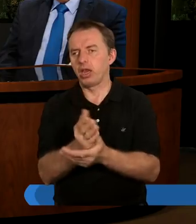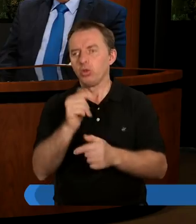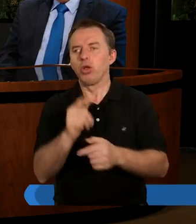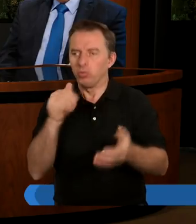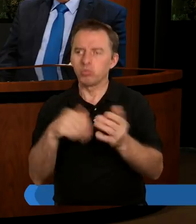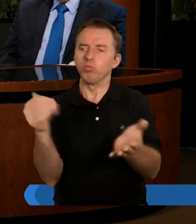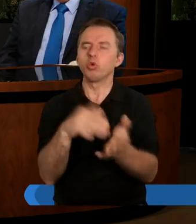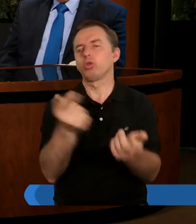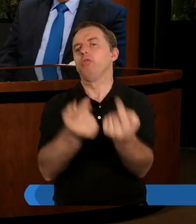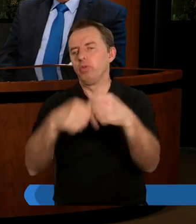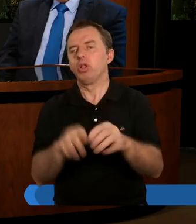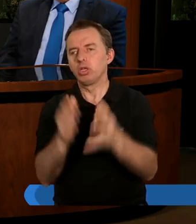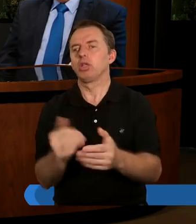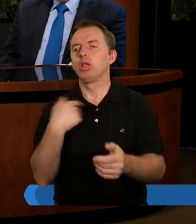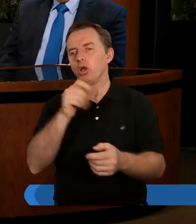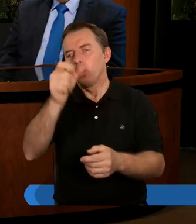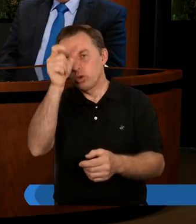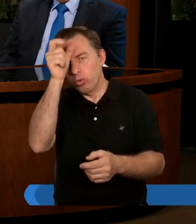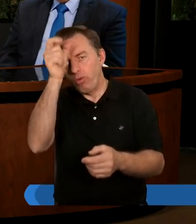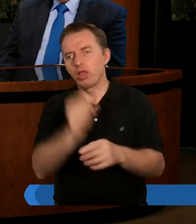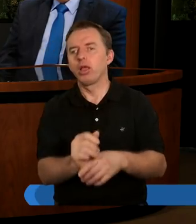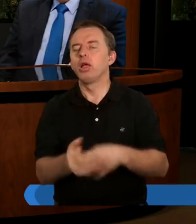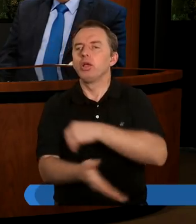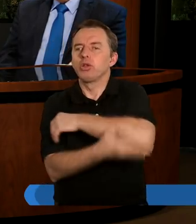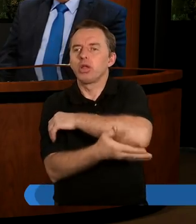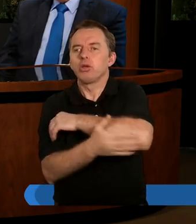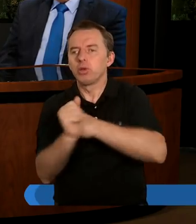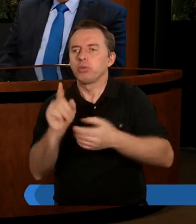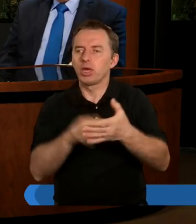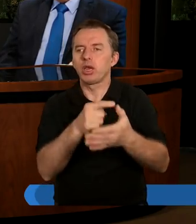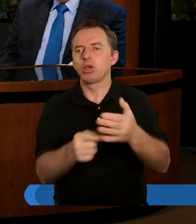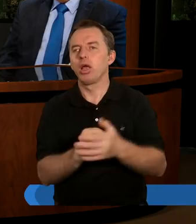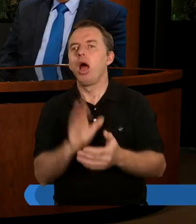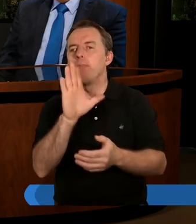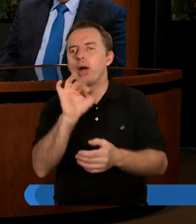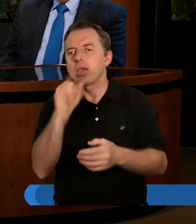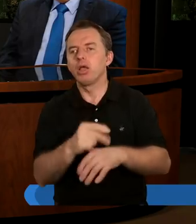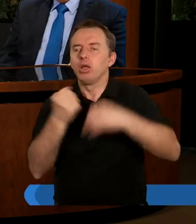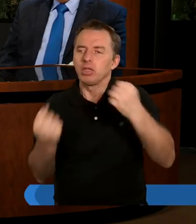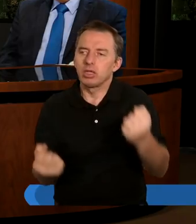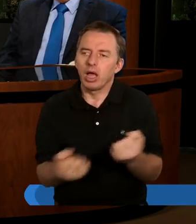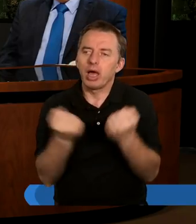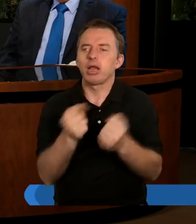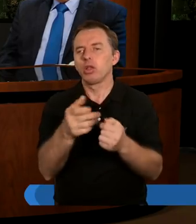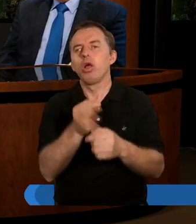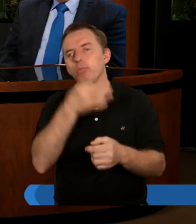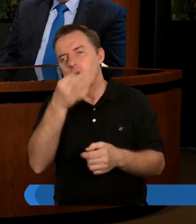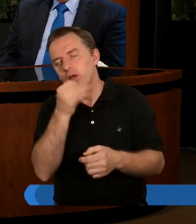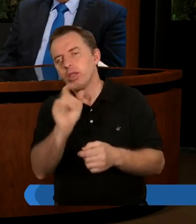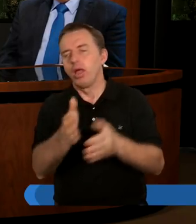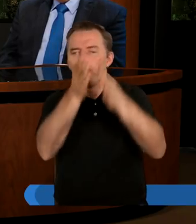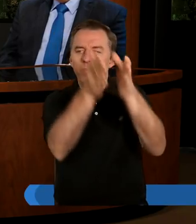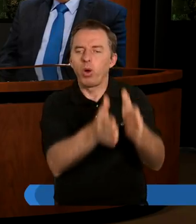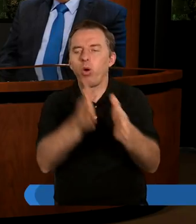-jedynkowy. Uciekł ten człowiek, no to w zasadzie jest przekreślony. I Barnaba starasz się go wybronić. I ta